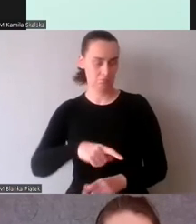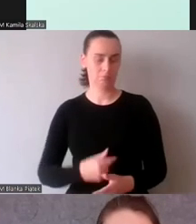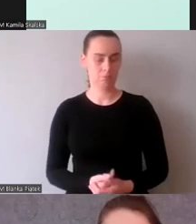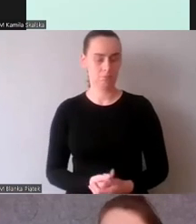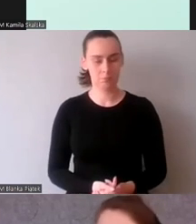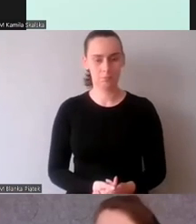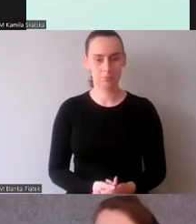Dziękuję.